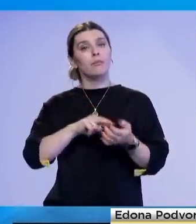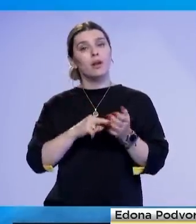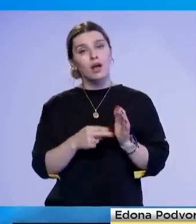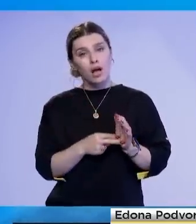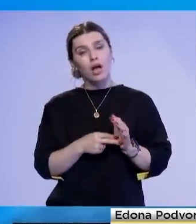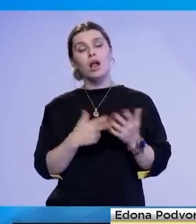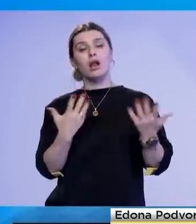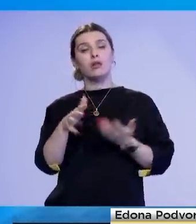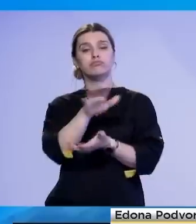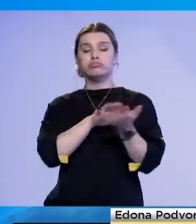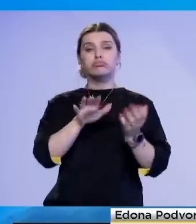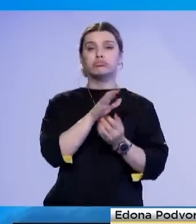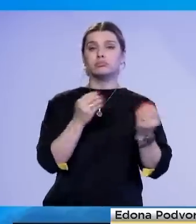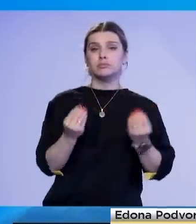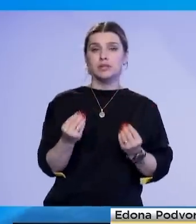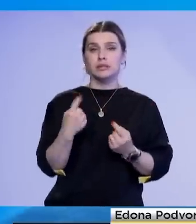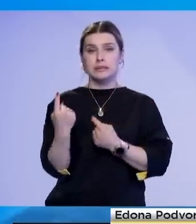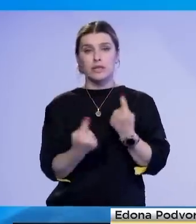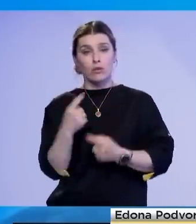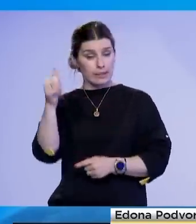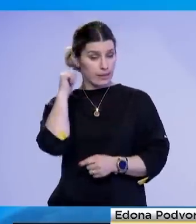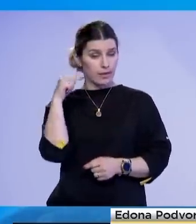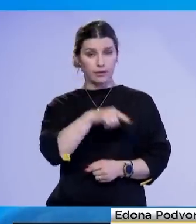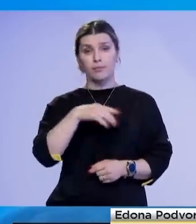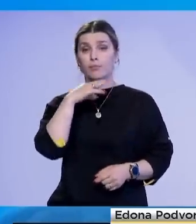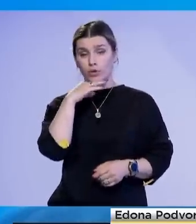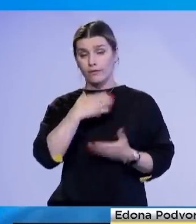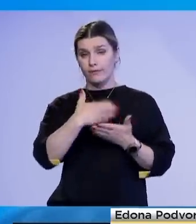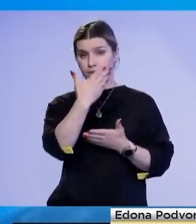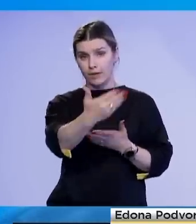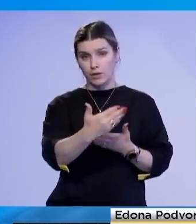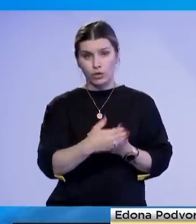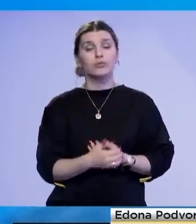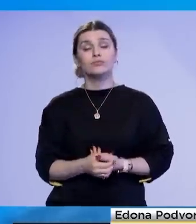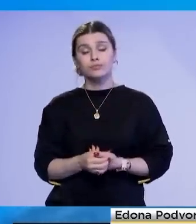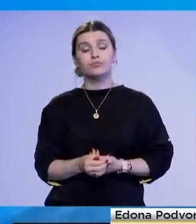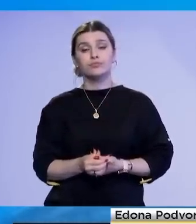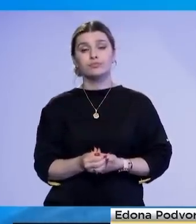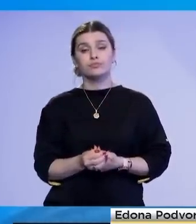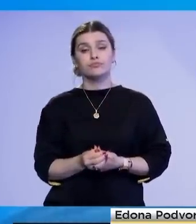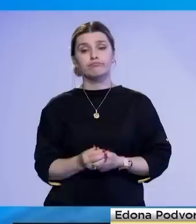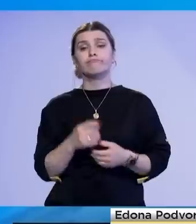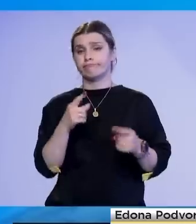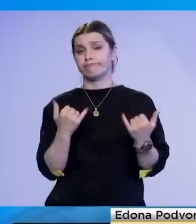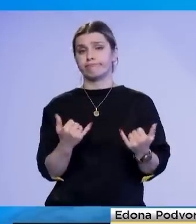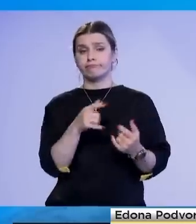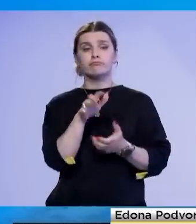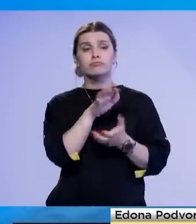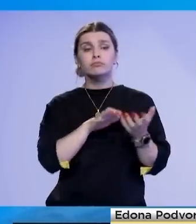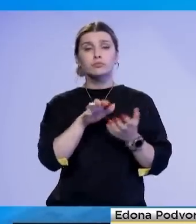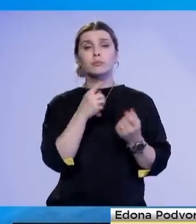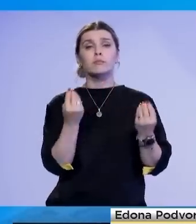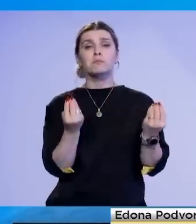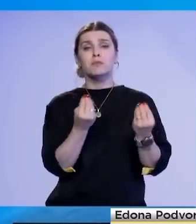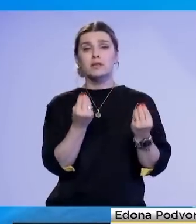gjithë situatës së zhvilluar djenë në komunat veriore të Kosovës, ku situata u përshkallzua,